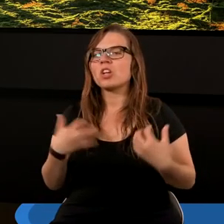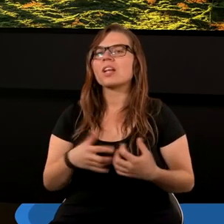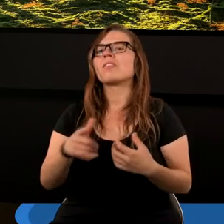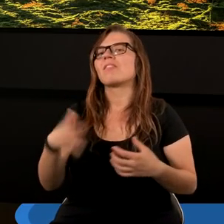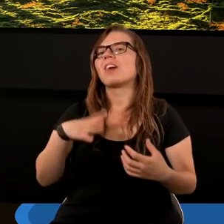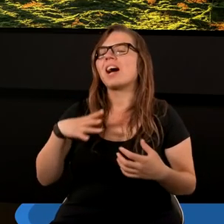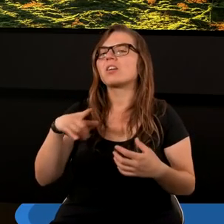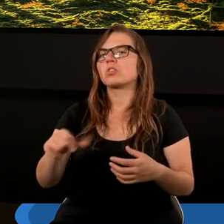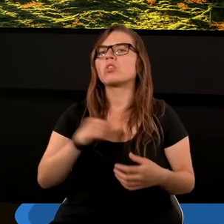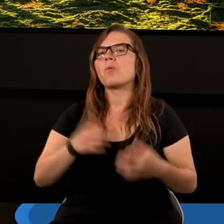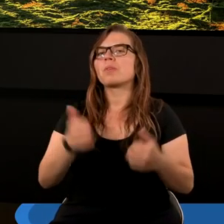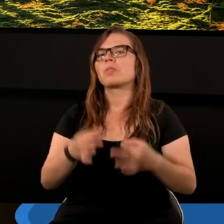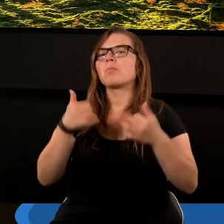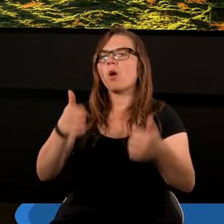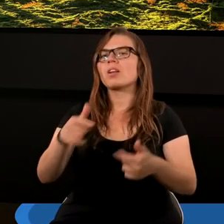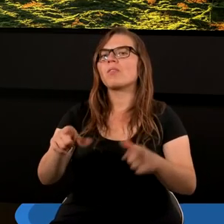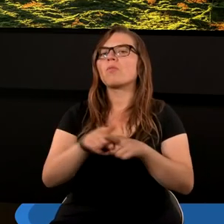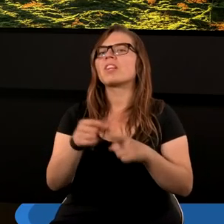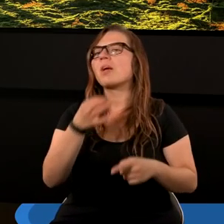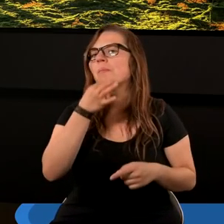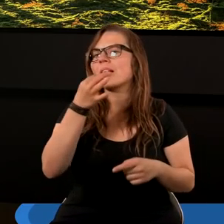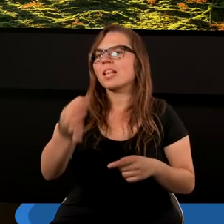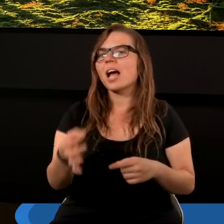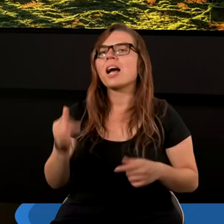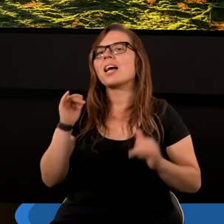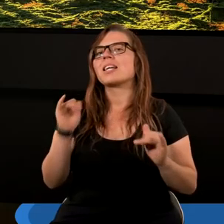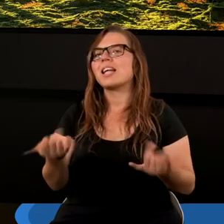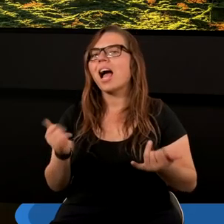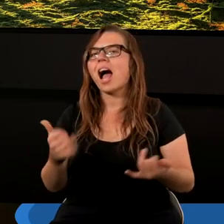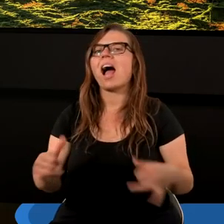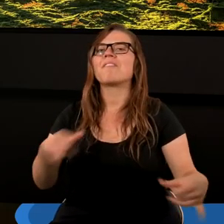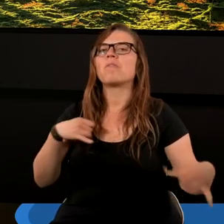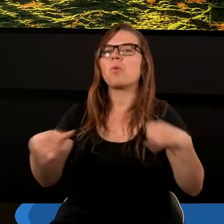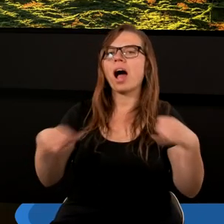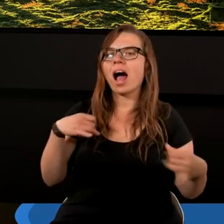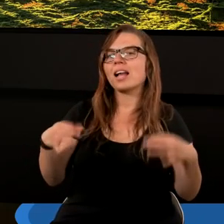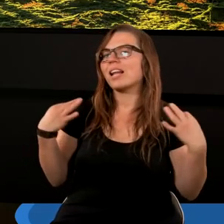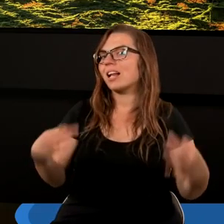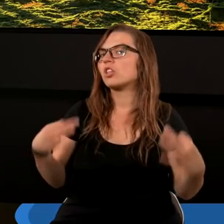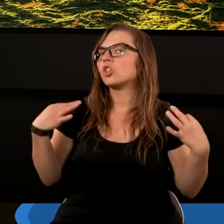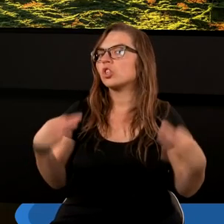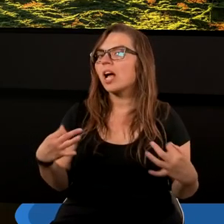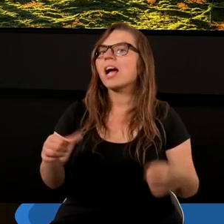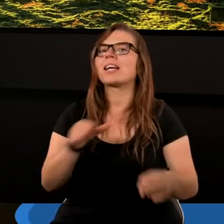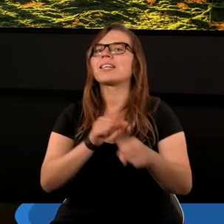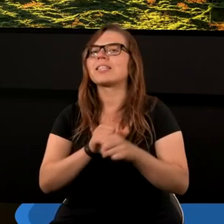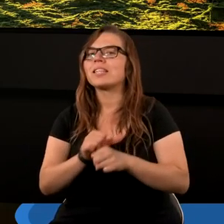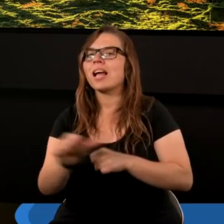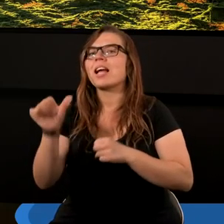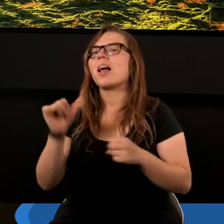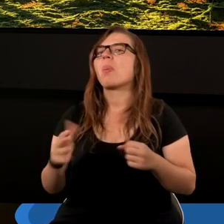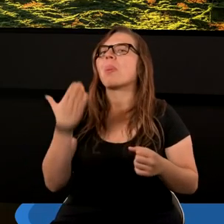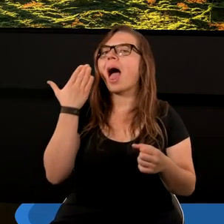dlatego warto sobie dzisiaj postawić również pytanie. Jaka władza dzisiaj jest